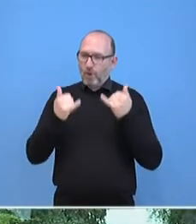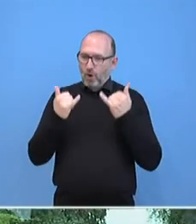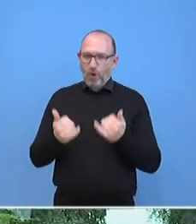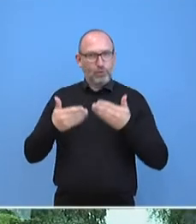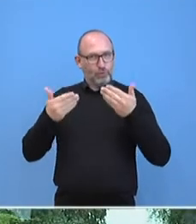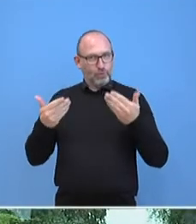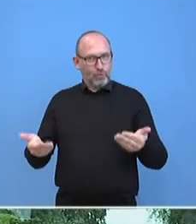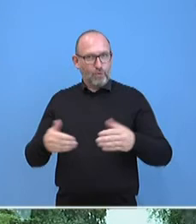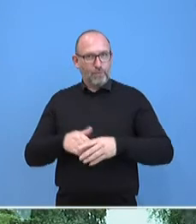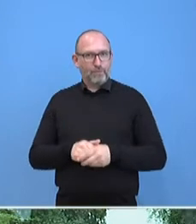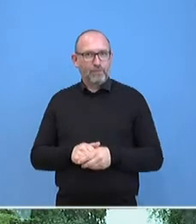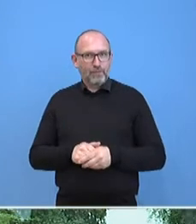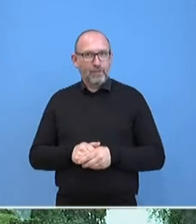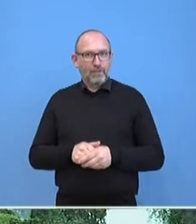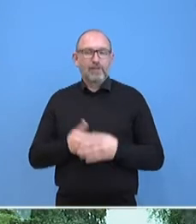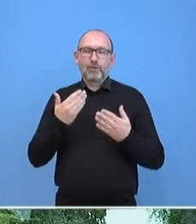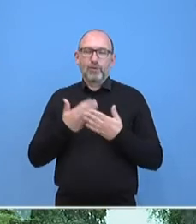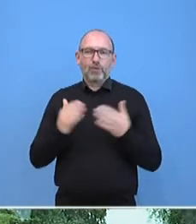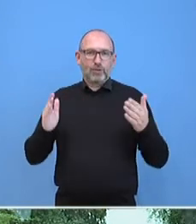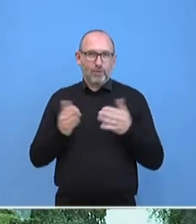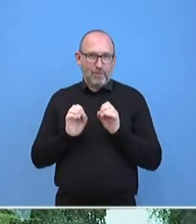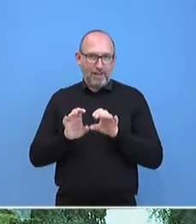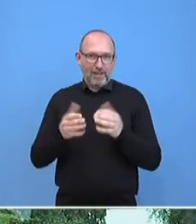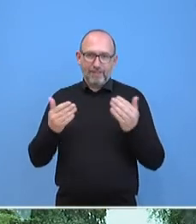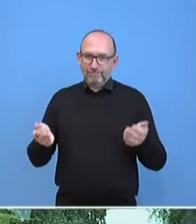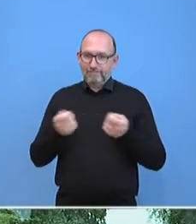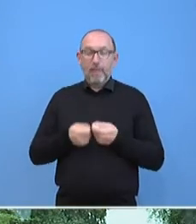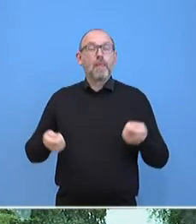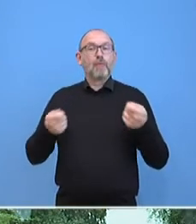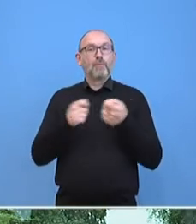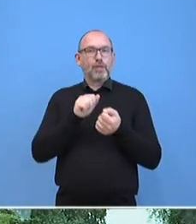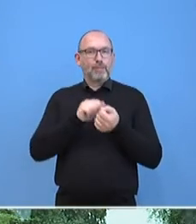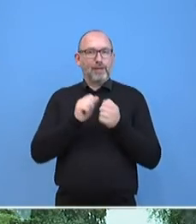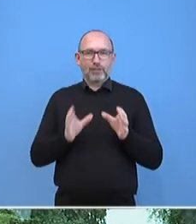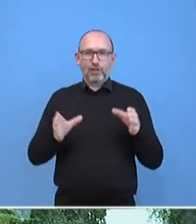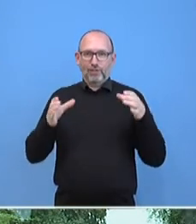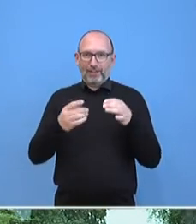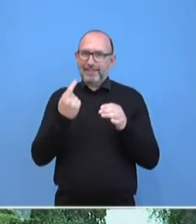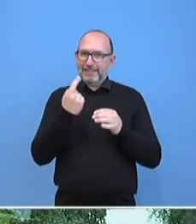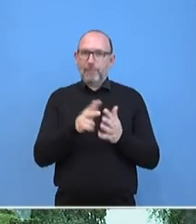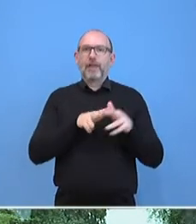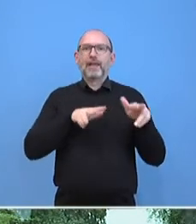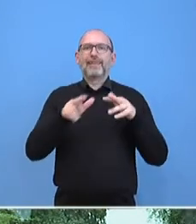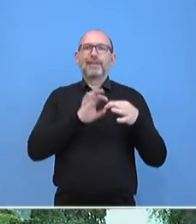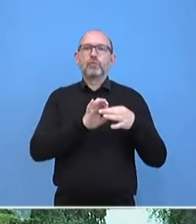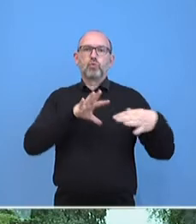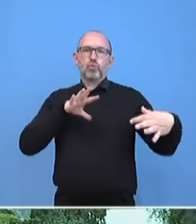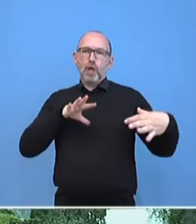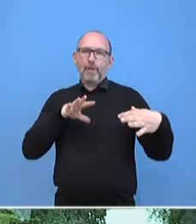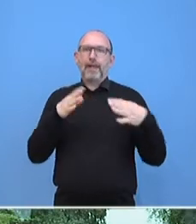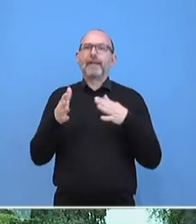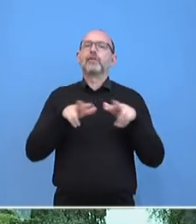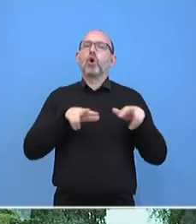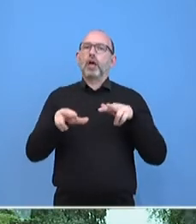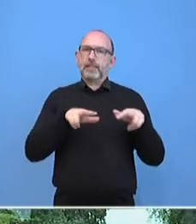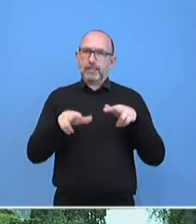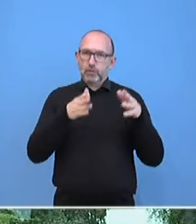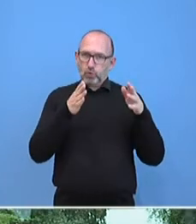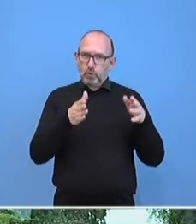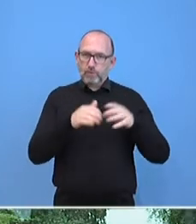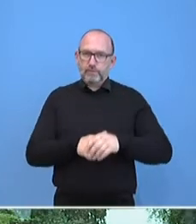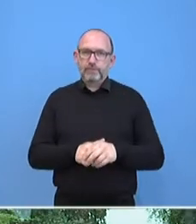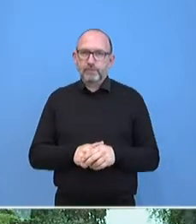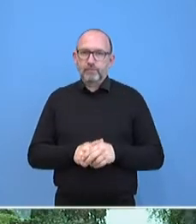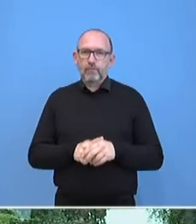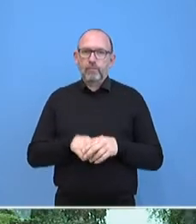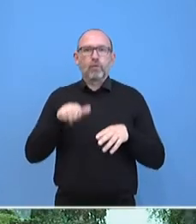der Fall, deswegen ein paar Worte zu uns. Die Bundespressekonferenz ist eine regierungsunabhängige Organisation von